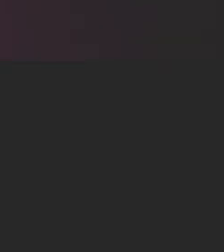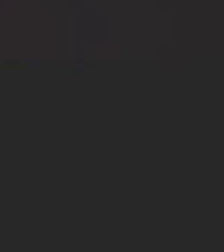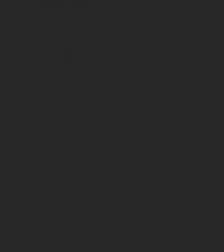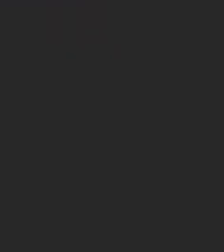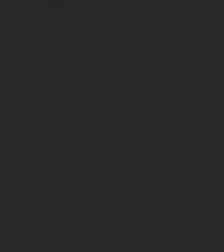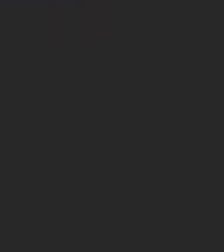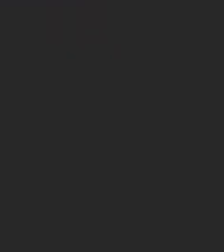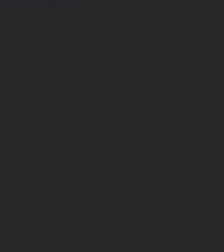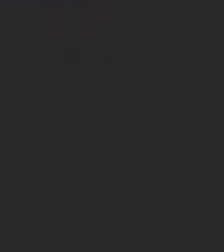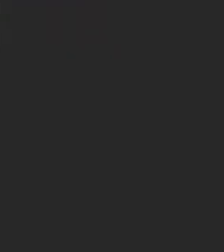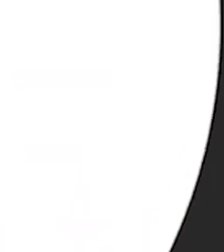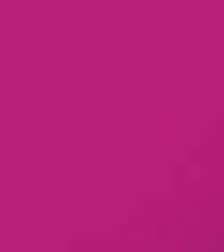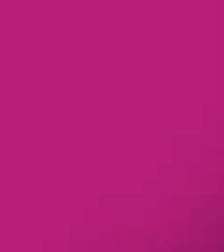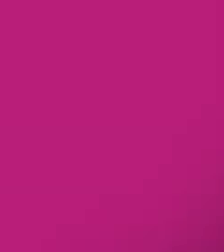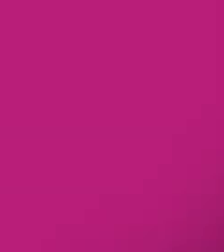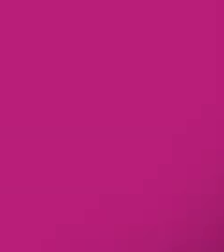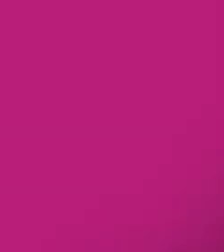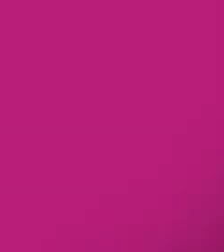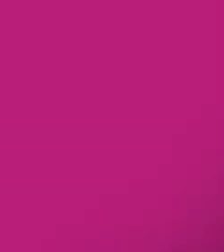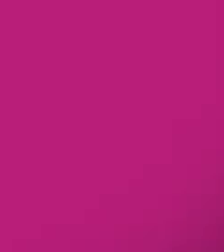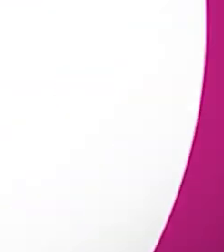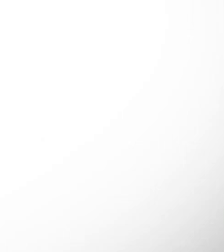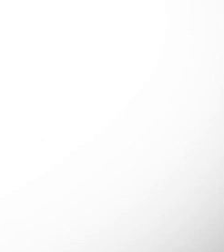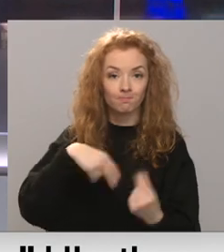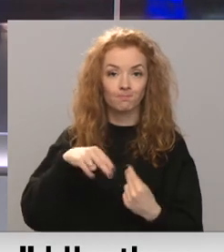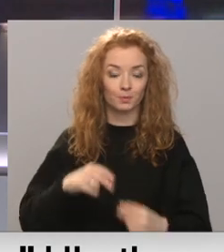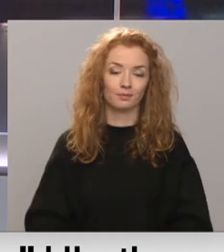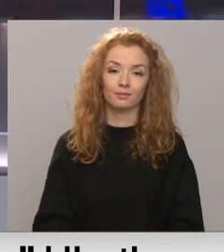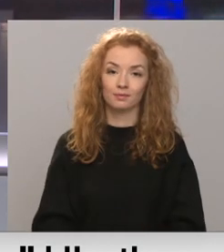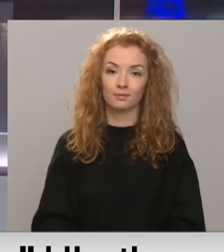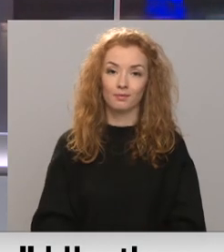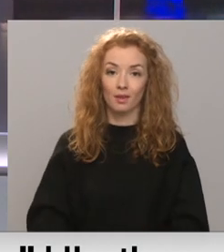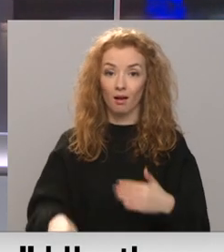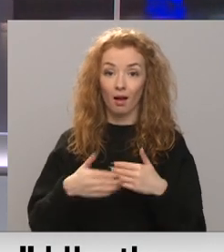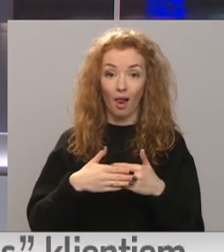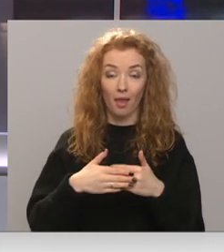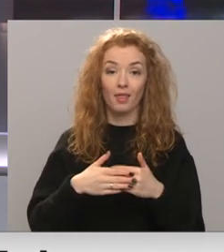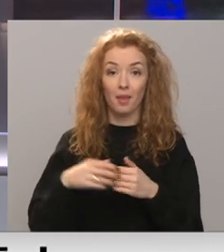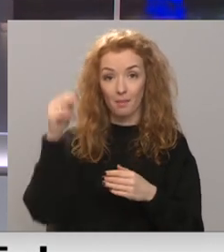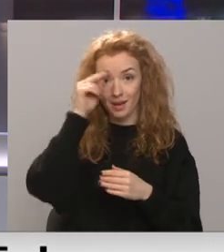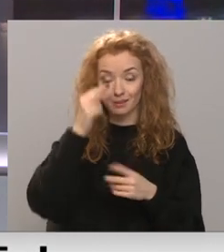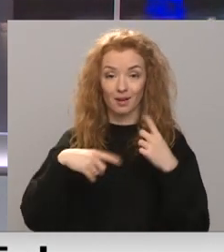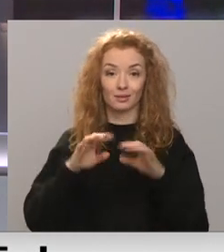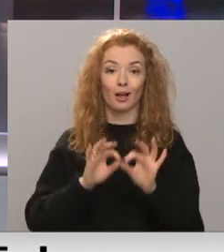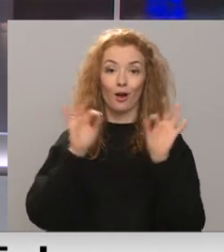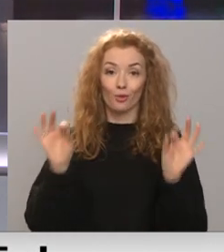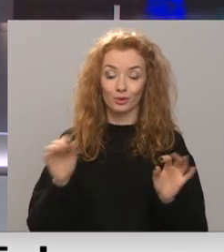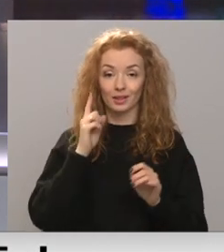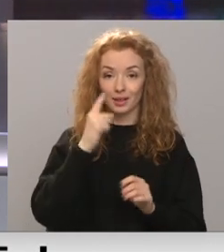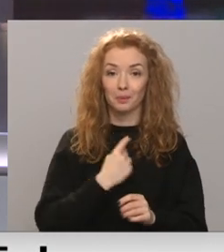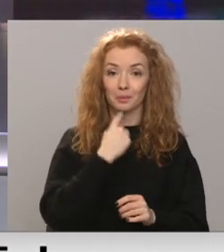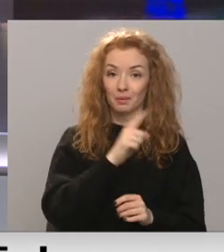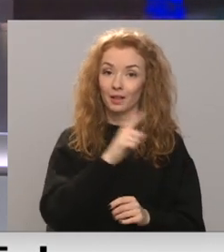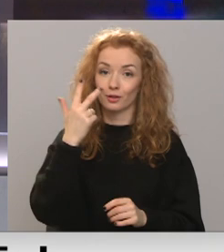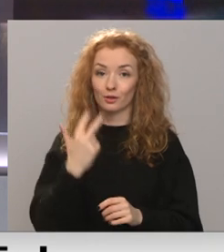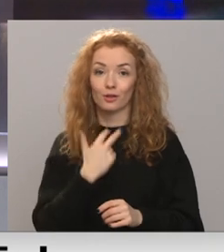Re! Viss ēters ir te! Bet klātienē mācības atsākušas šodien tikai pirmo